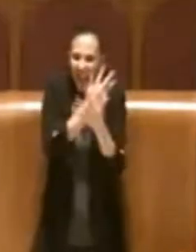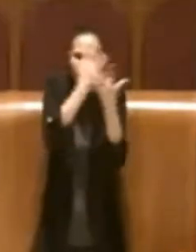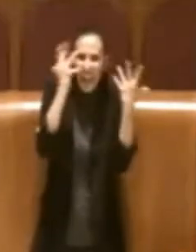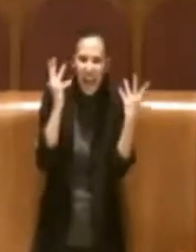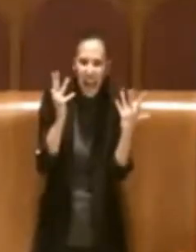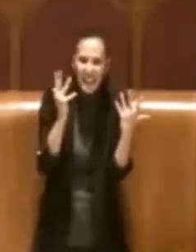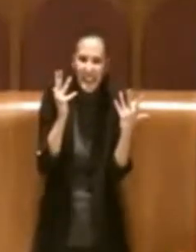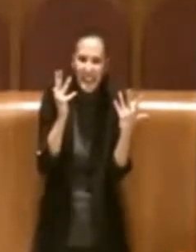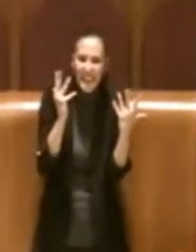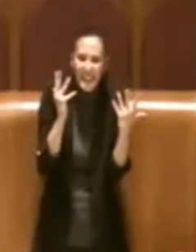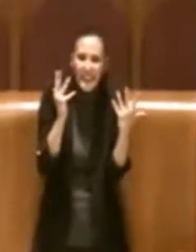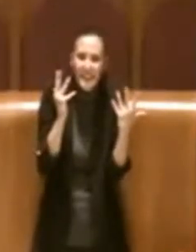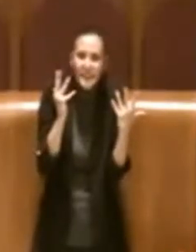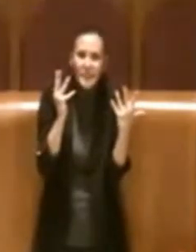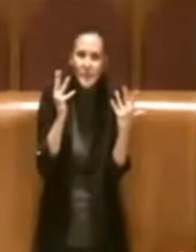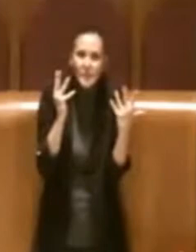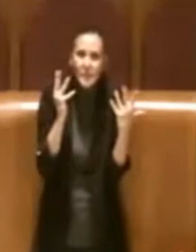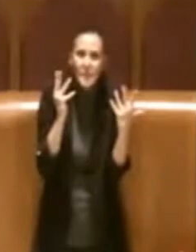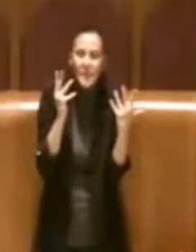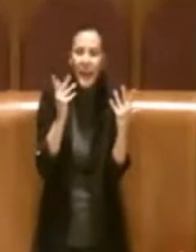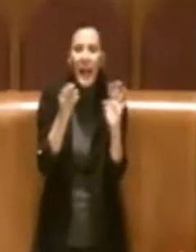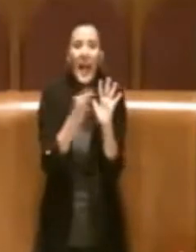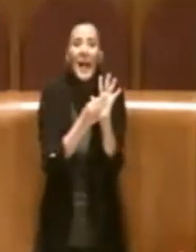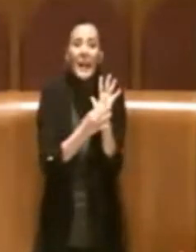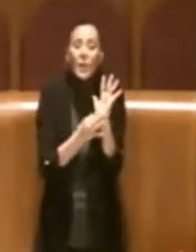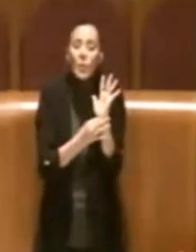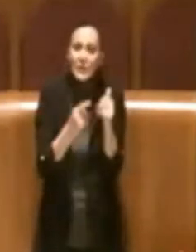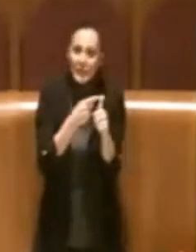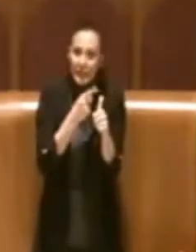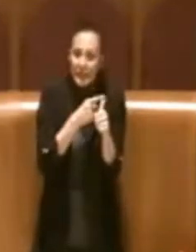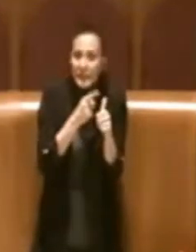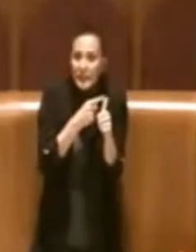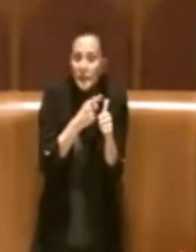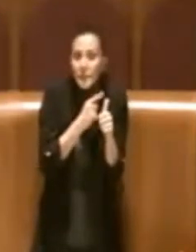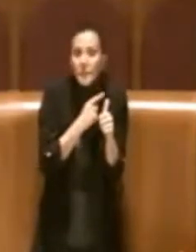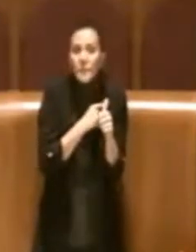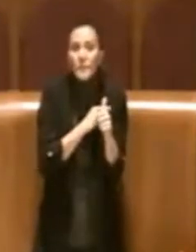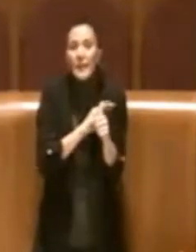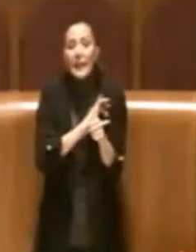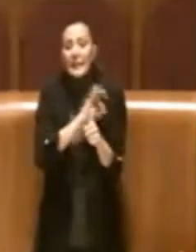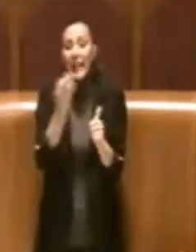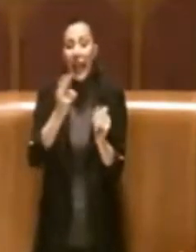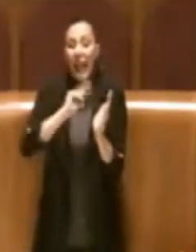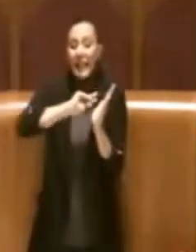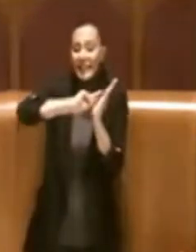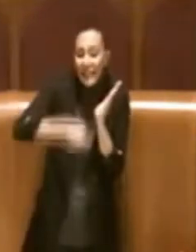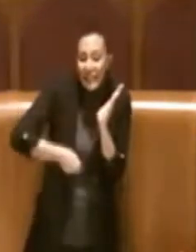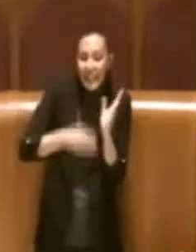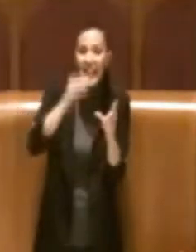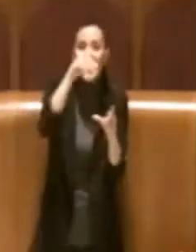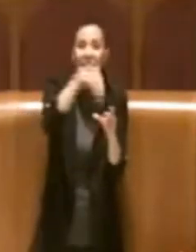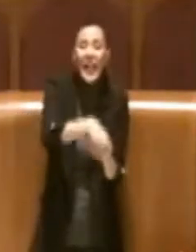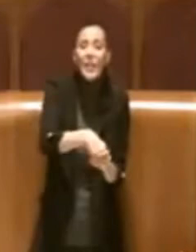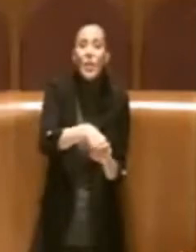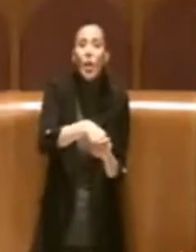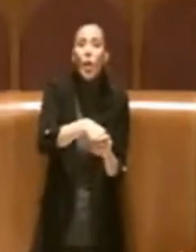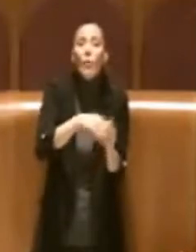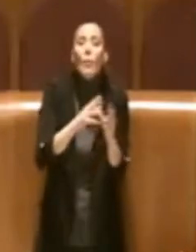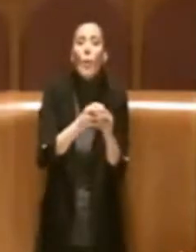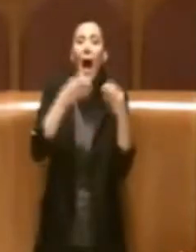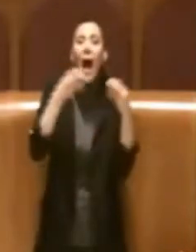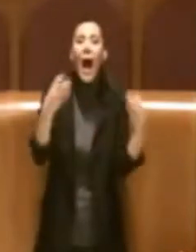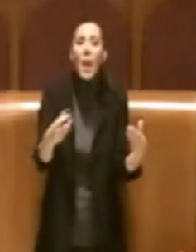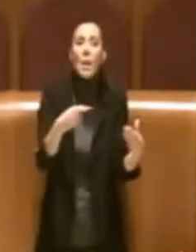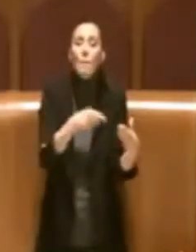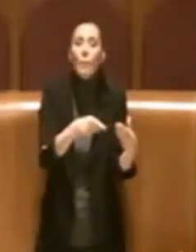requisiti, se non essere iscritti ai libri indipendenti, né,